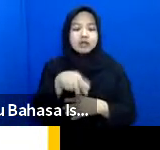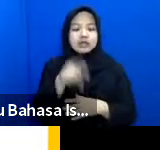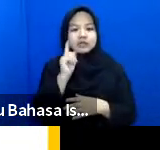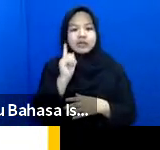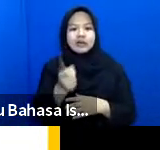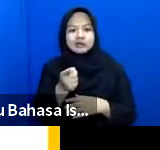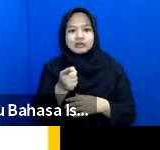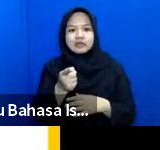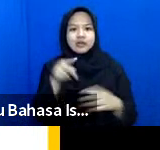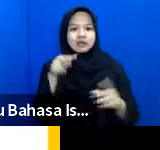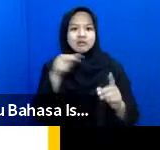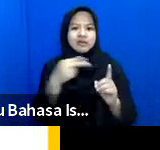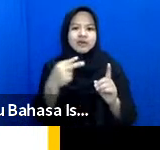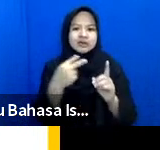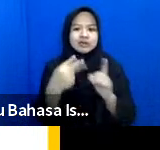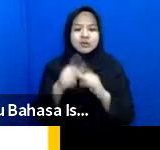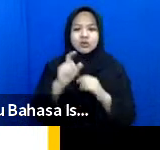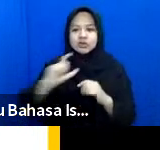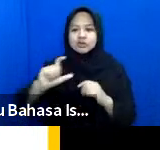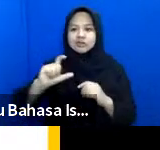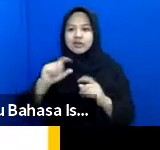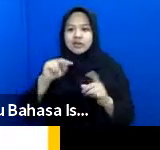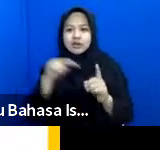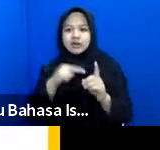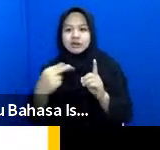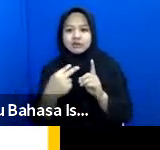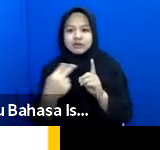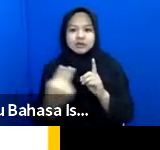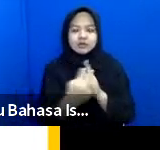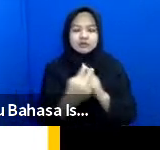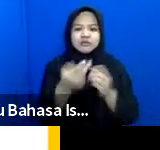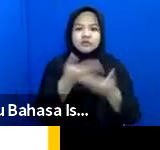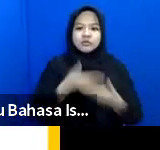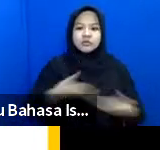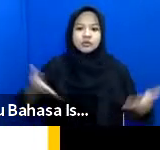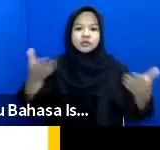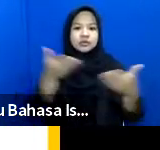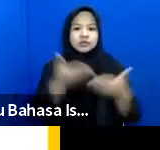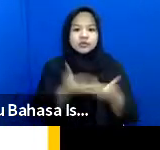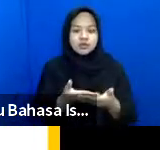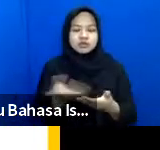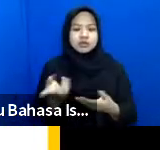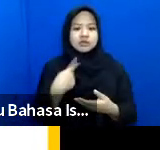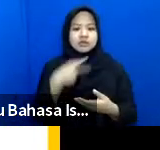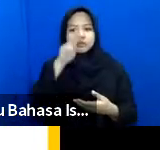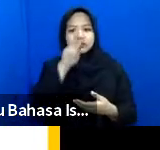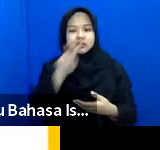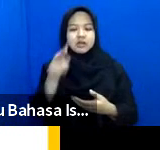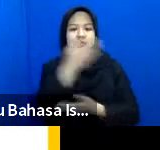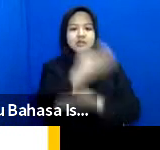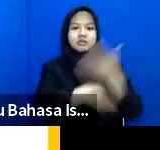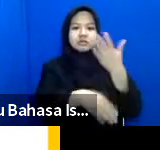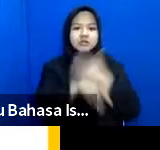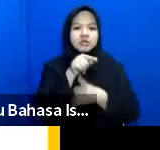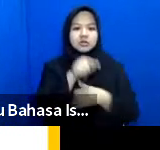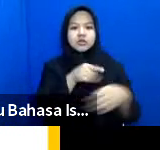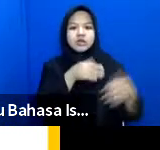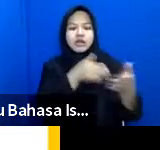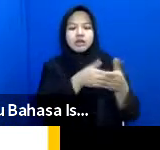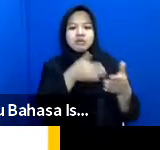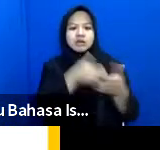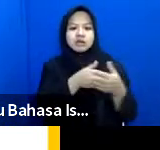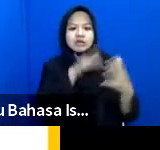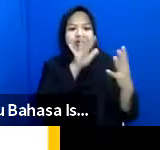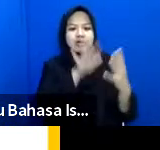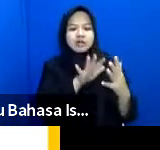namanya paradigma atau cara pandang apa namanya sosial dimana kita melihat disabilitas dari hambatan yang